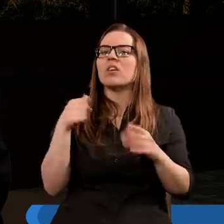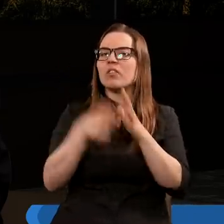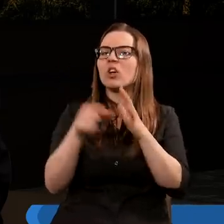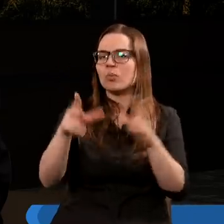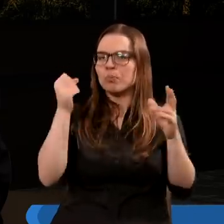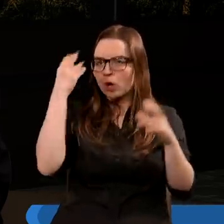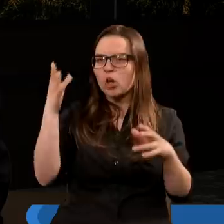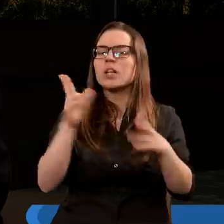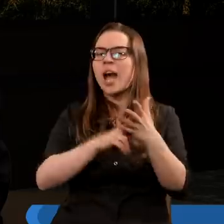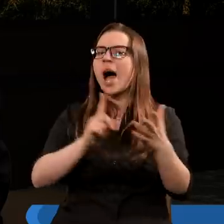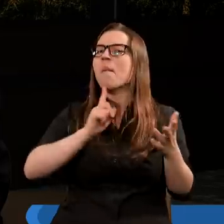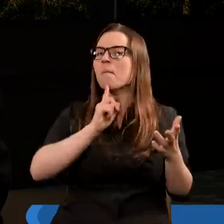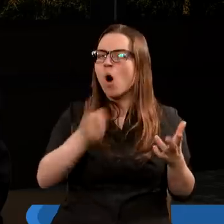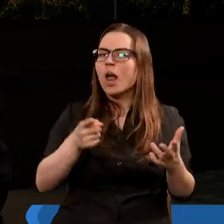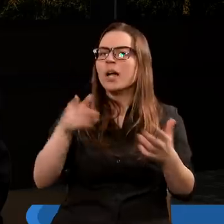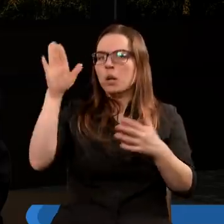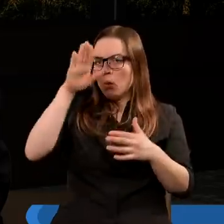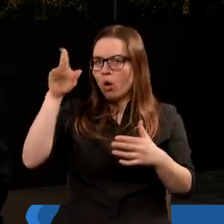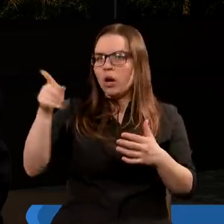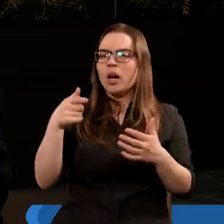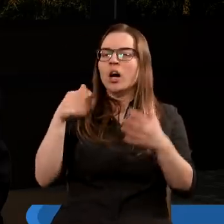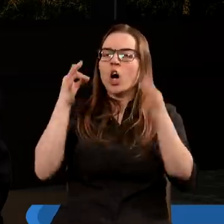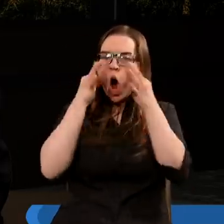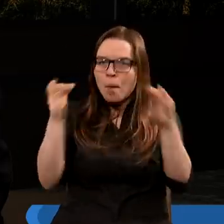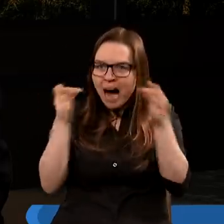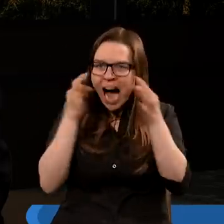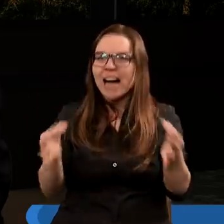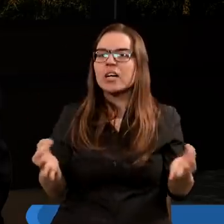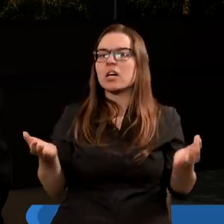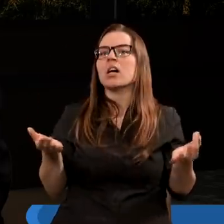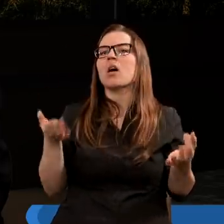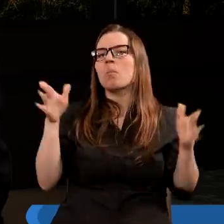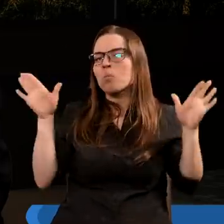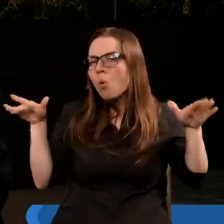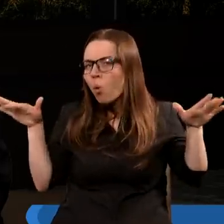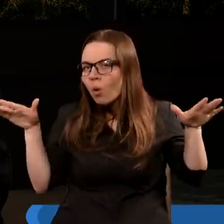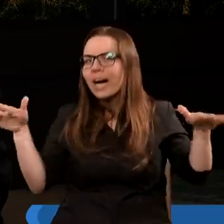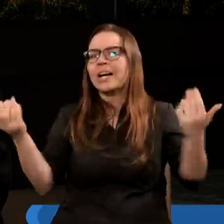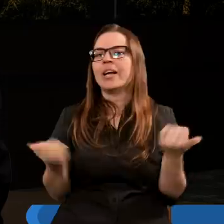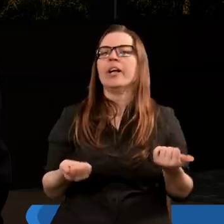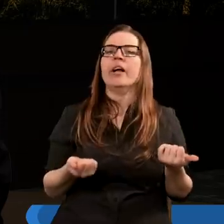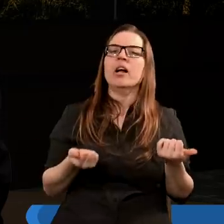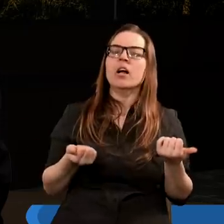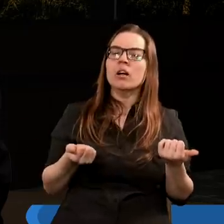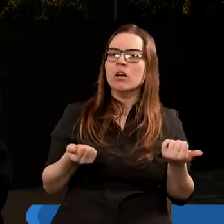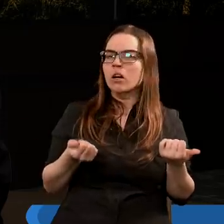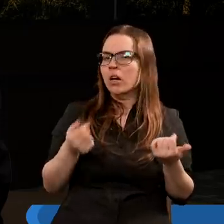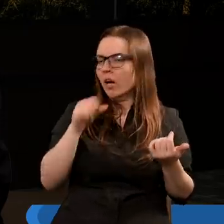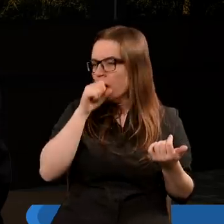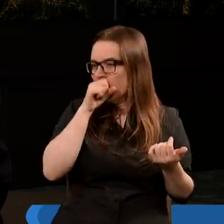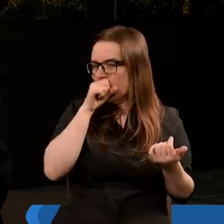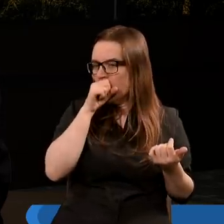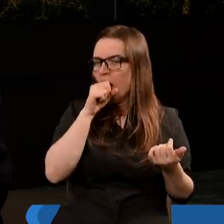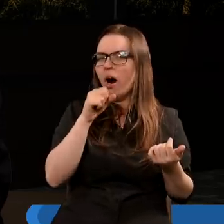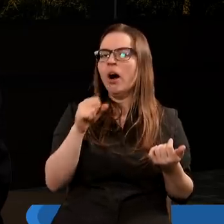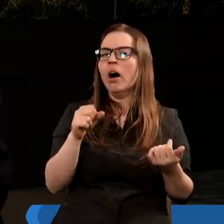Mojżesz już na polecenie Boga przywoło komary i potem muchy, to magowie przyznali, w tym jest